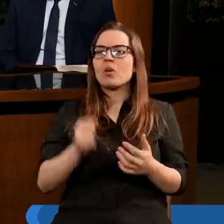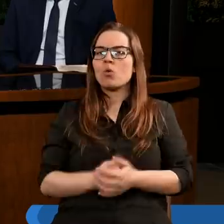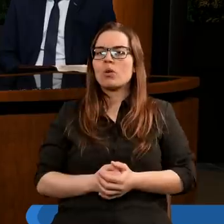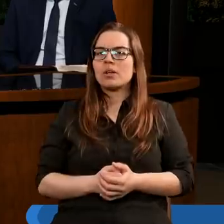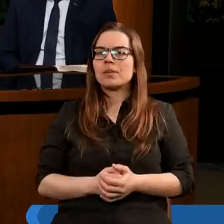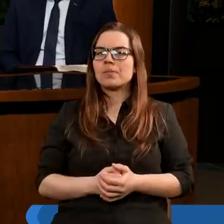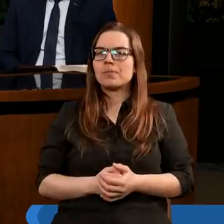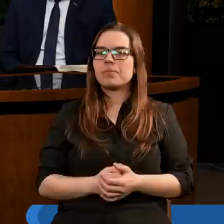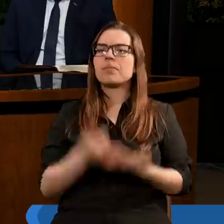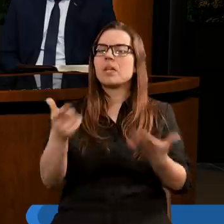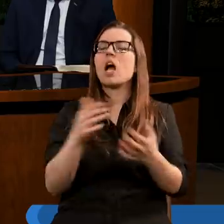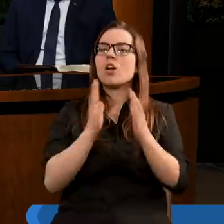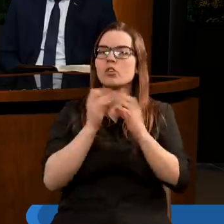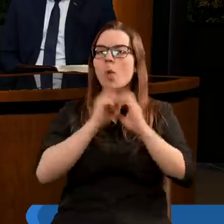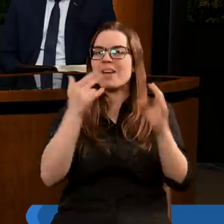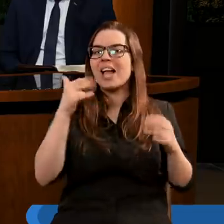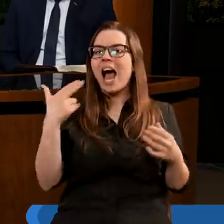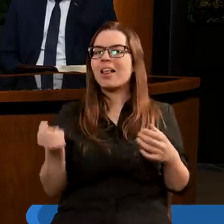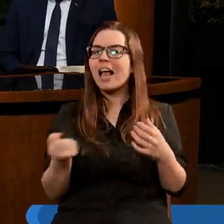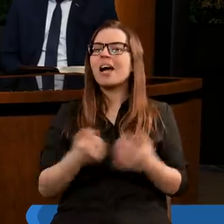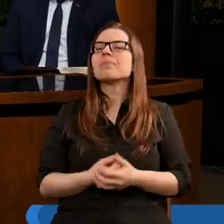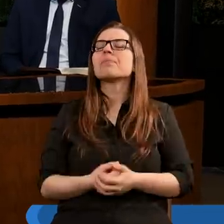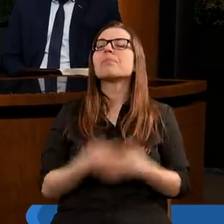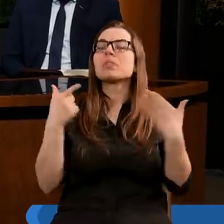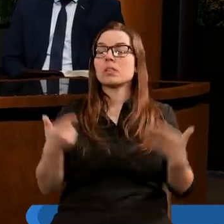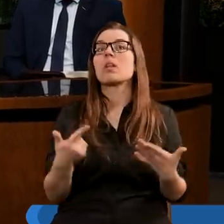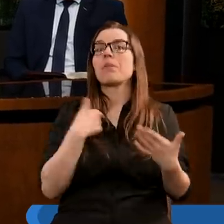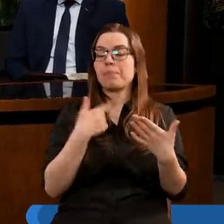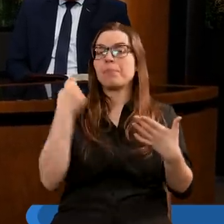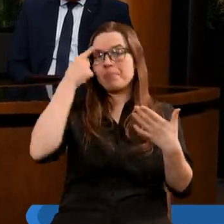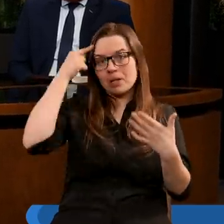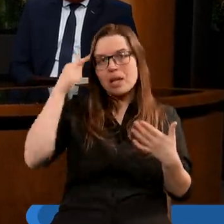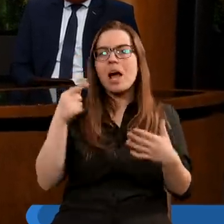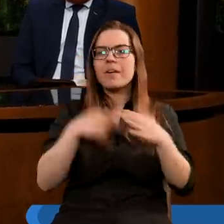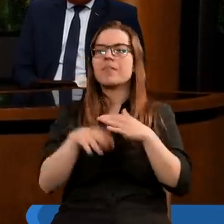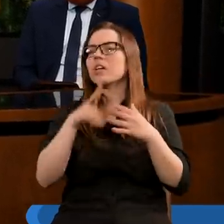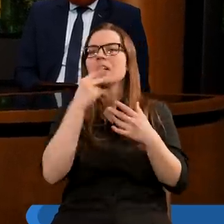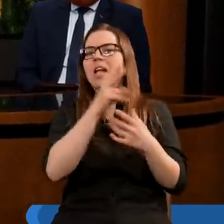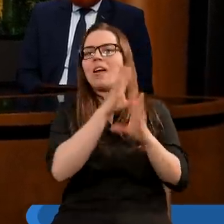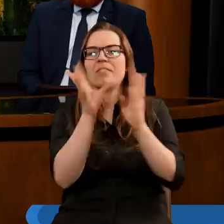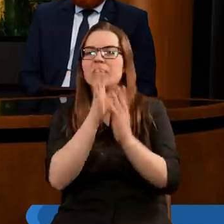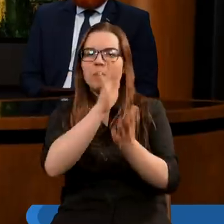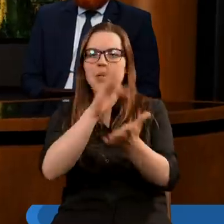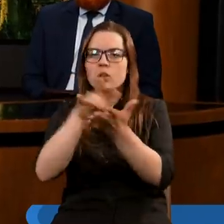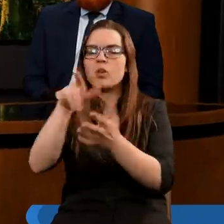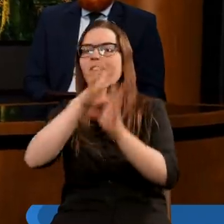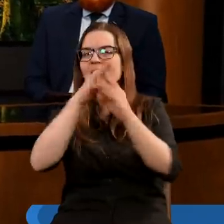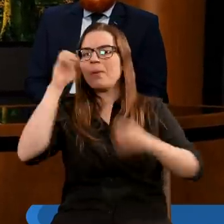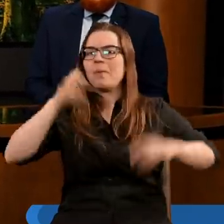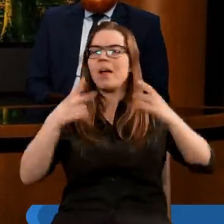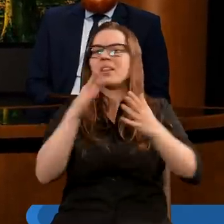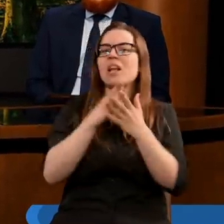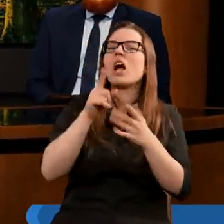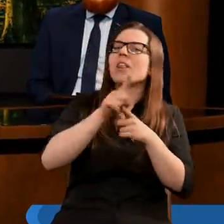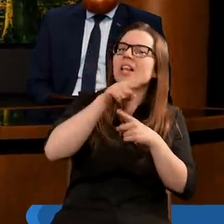Tak, jak czytamy Księgę Objawienia, to dochodzimy do wniosku, że nie wszyscy będą dotknięci tymi plagami, tylko